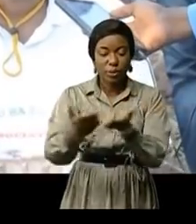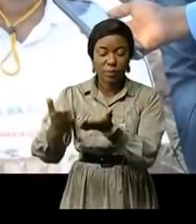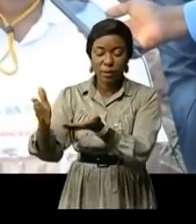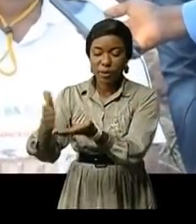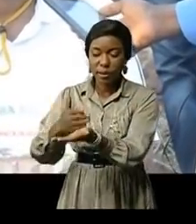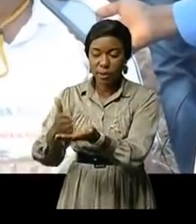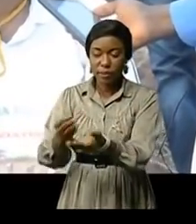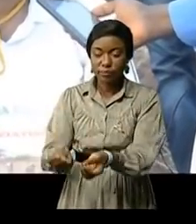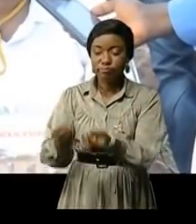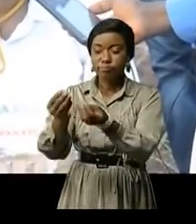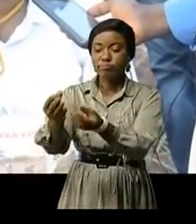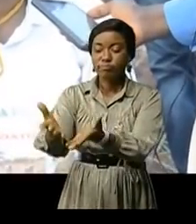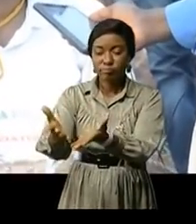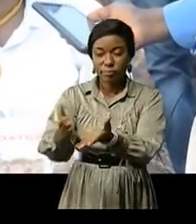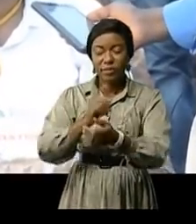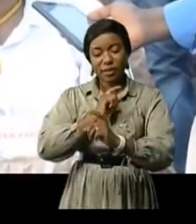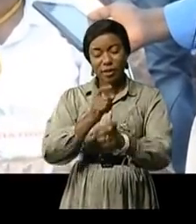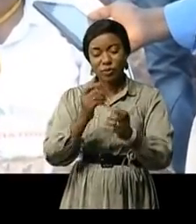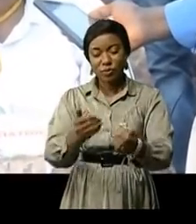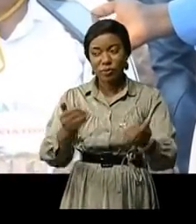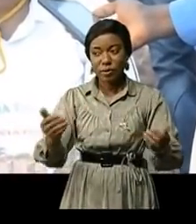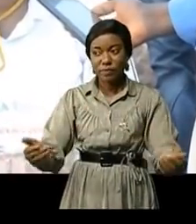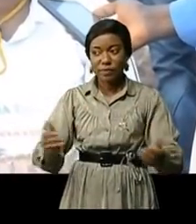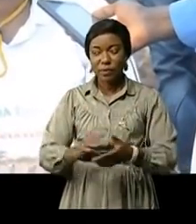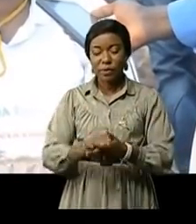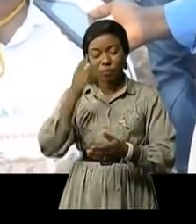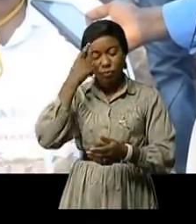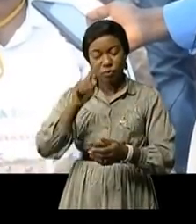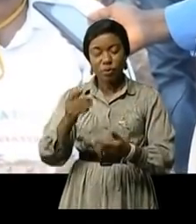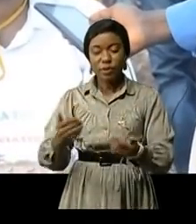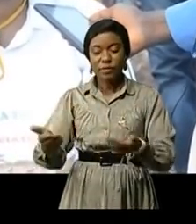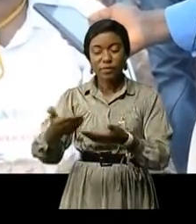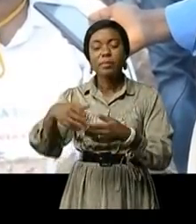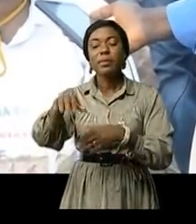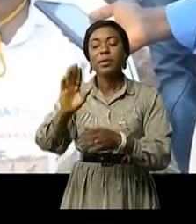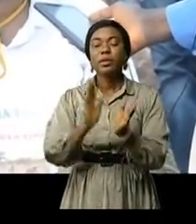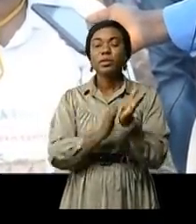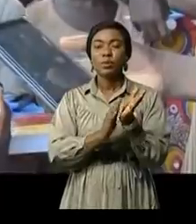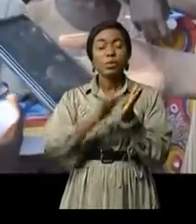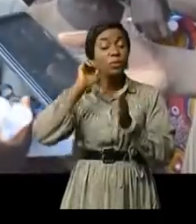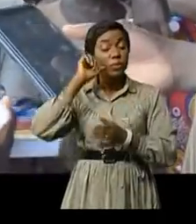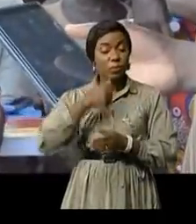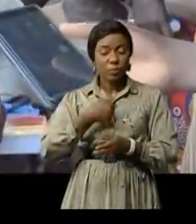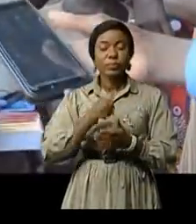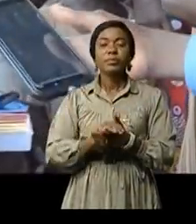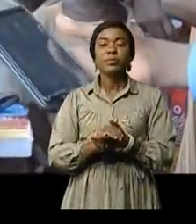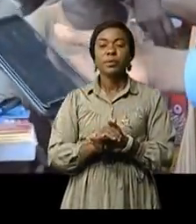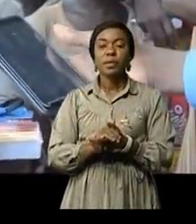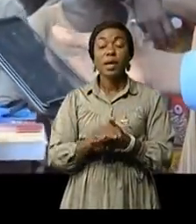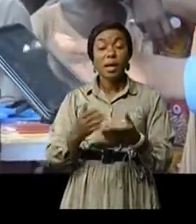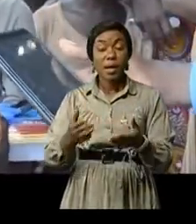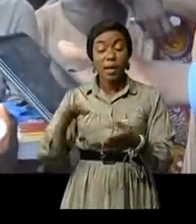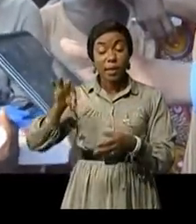ce que tout le monde pour que les enfants puissent aller à l'école demain Les euro